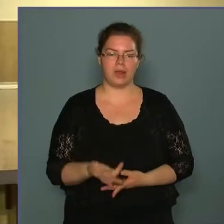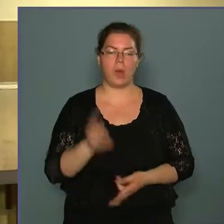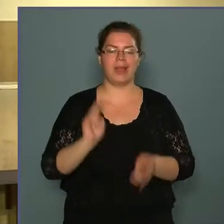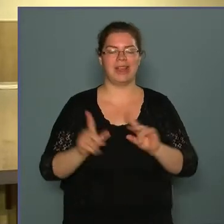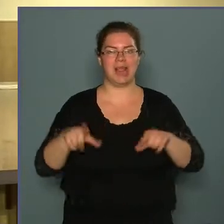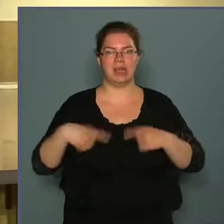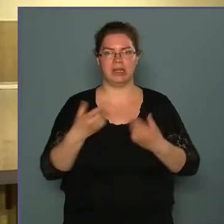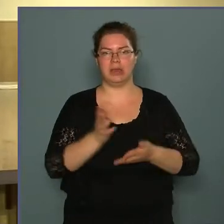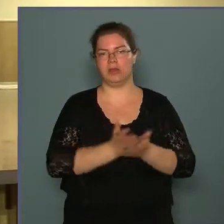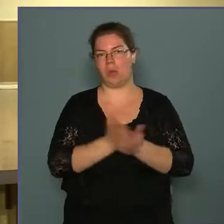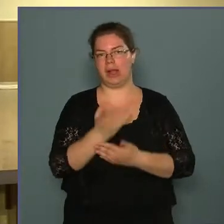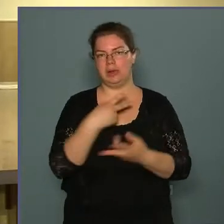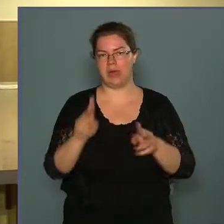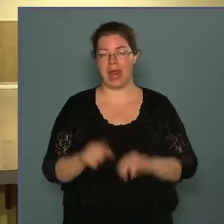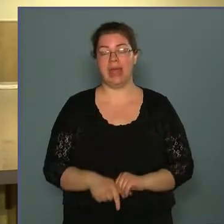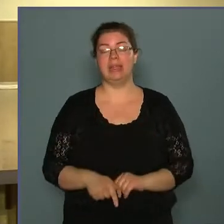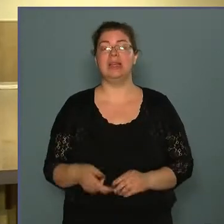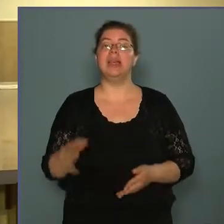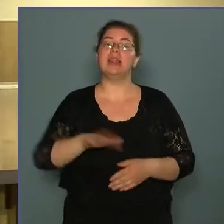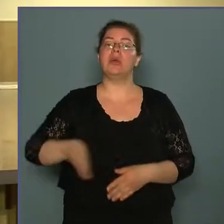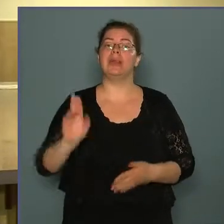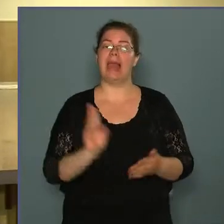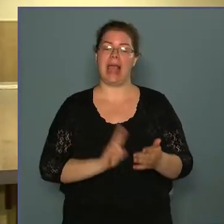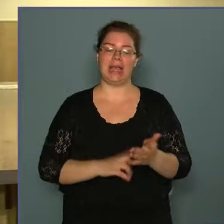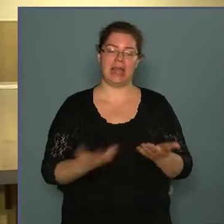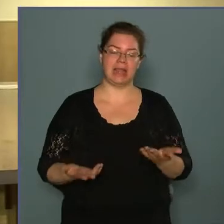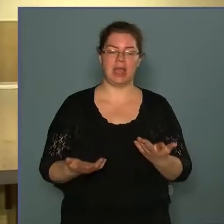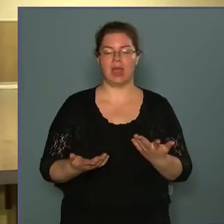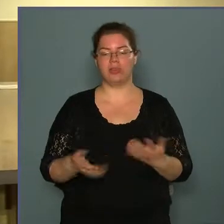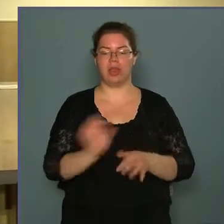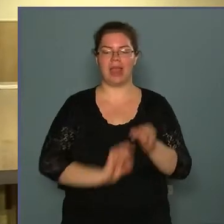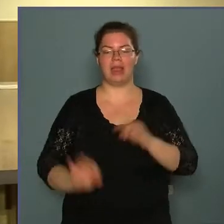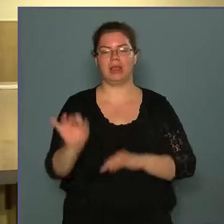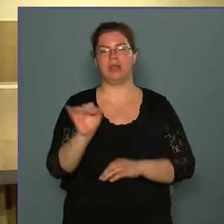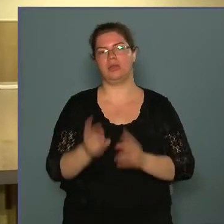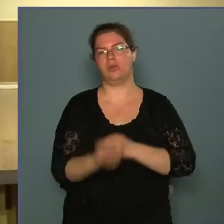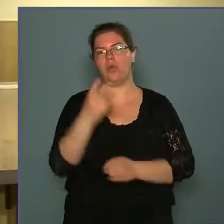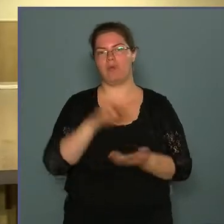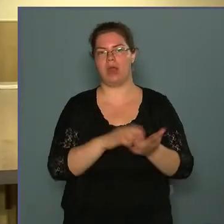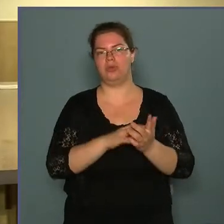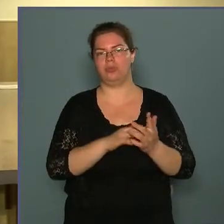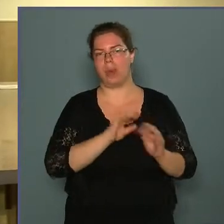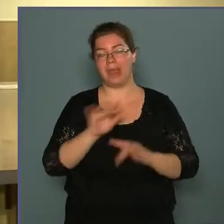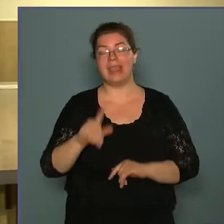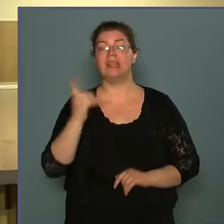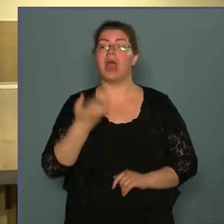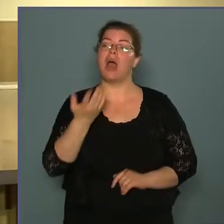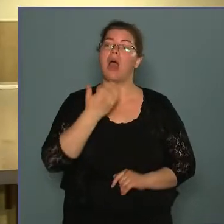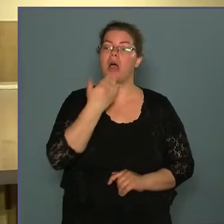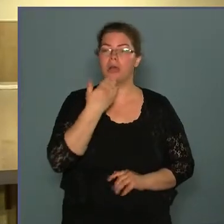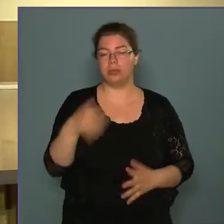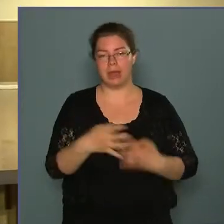látnak el. Tereletileg illetékes, úgymondja egész fővárosba vonulnak a tűzoltóink, de akarnám